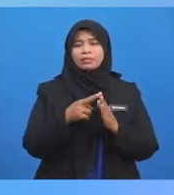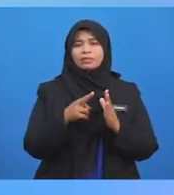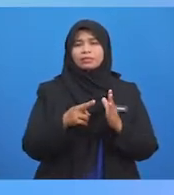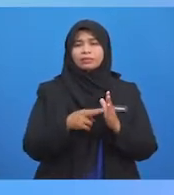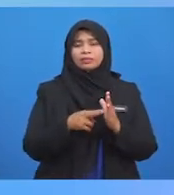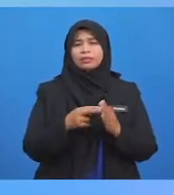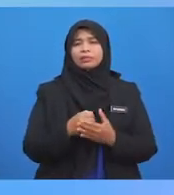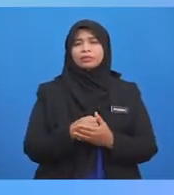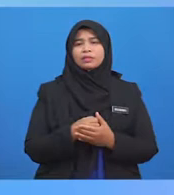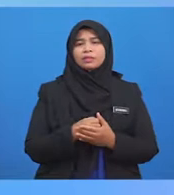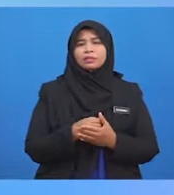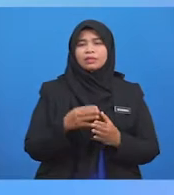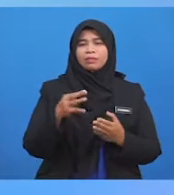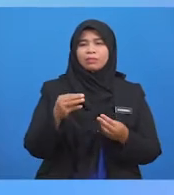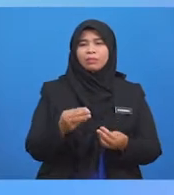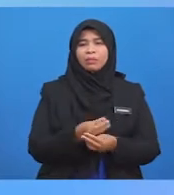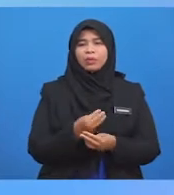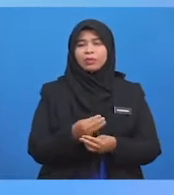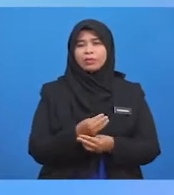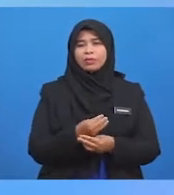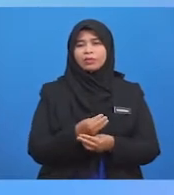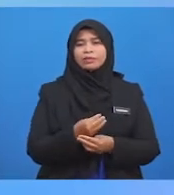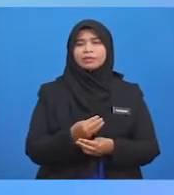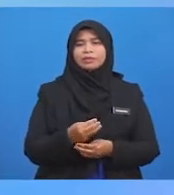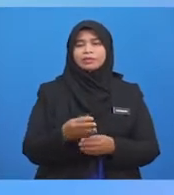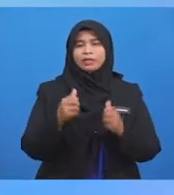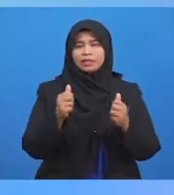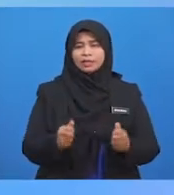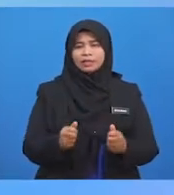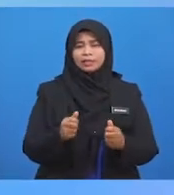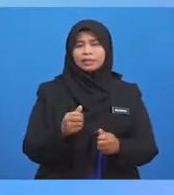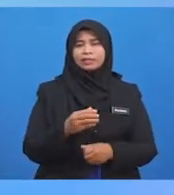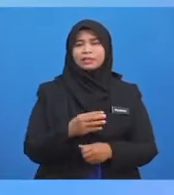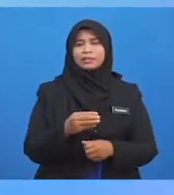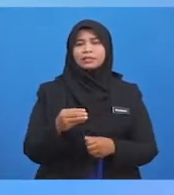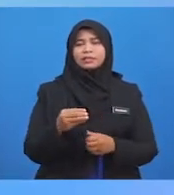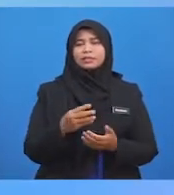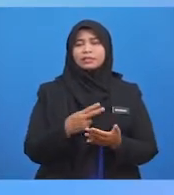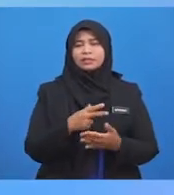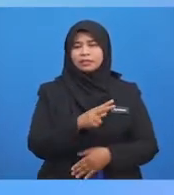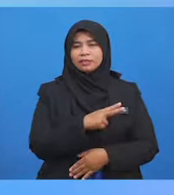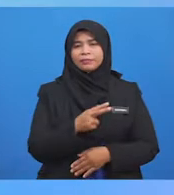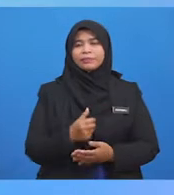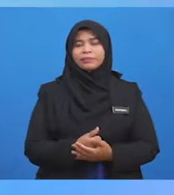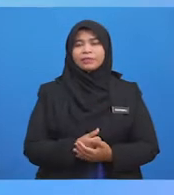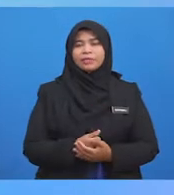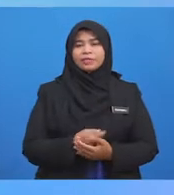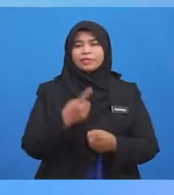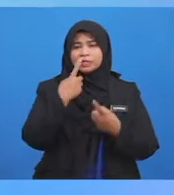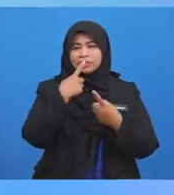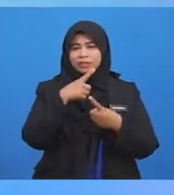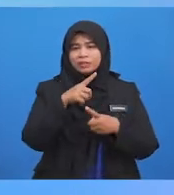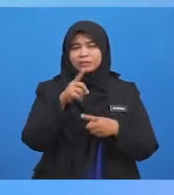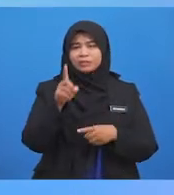Ialah Mudan Ahli Syarikat Dan Lafaz Akad Maka Terang lagi Bersuluh Jawapannya